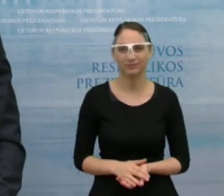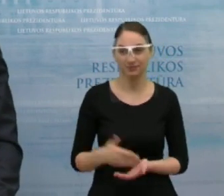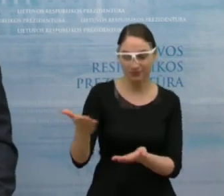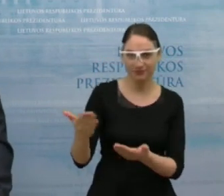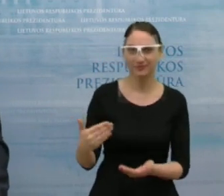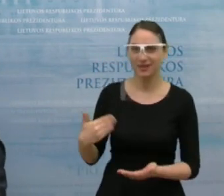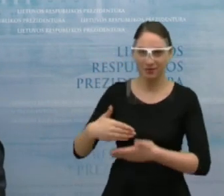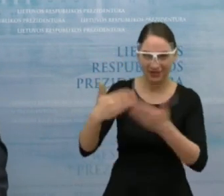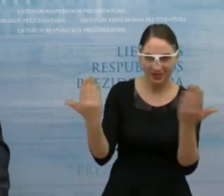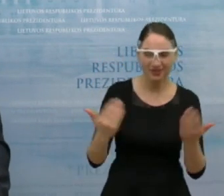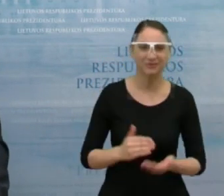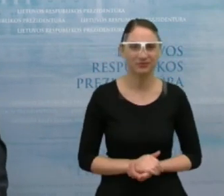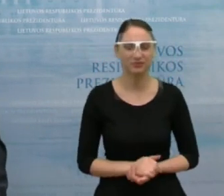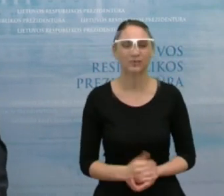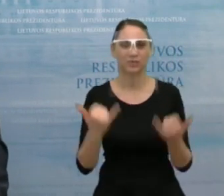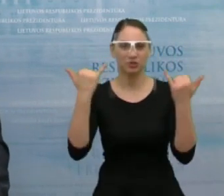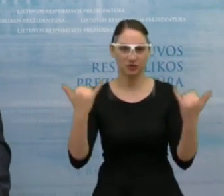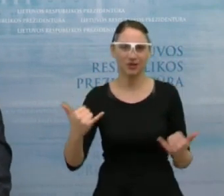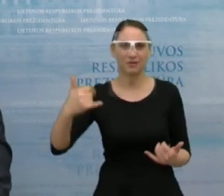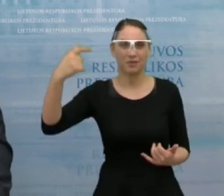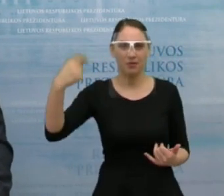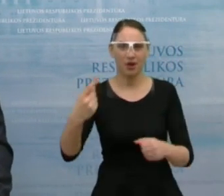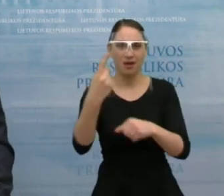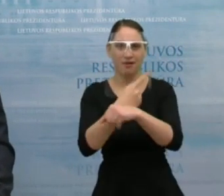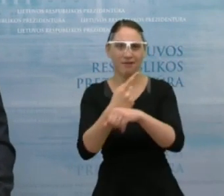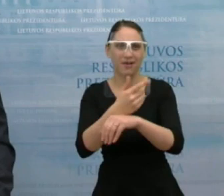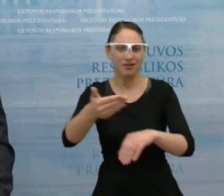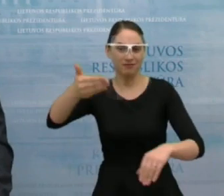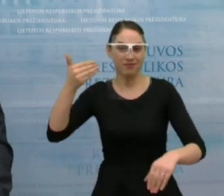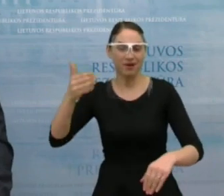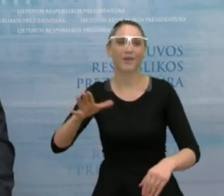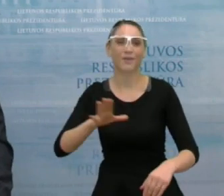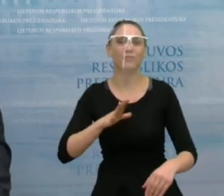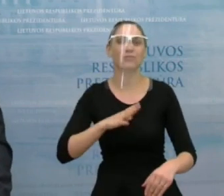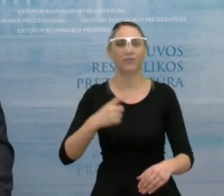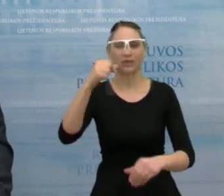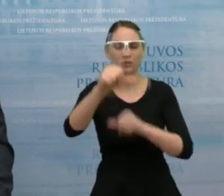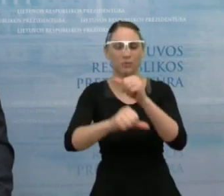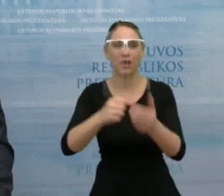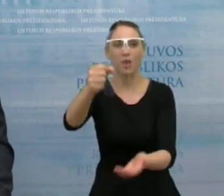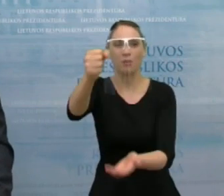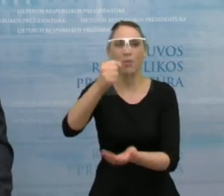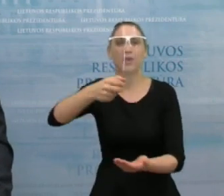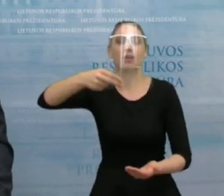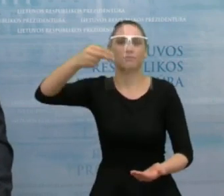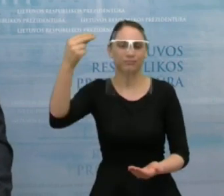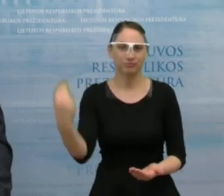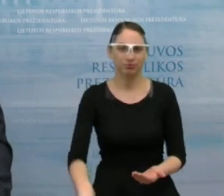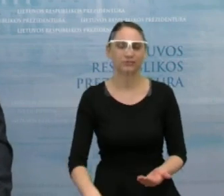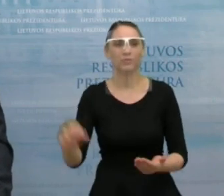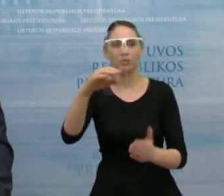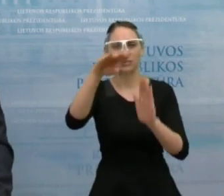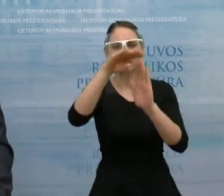Na, taip, šiandieną prezidentas prieš valandą pasirašė kitų metų biudžetą su visais lydinčiaisiais įsistatymais,